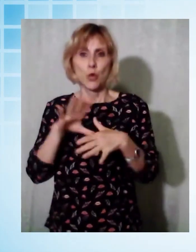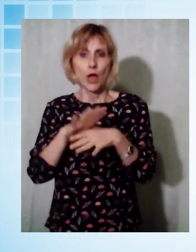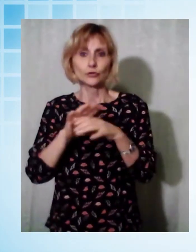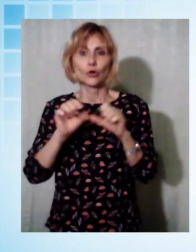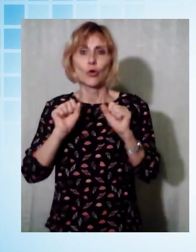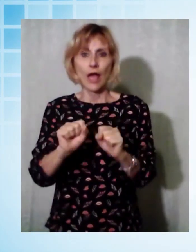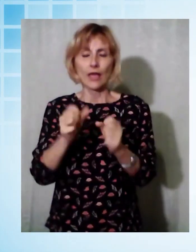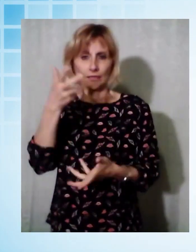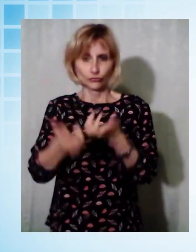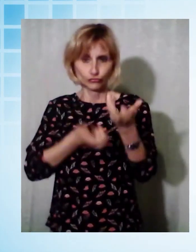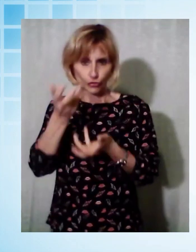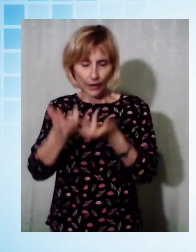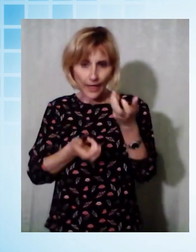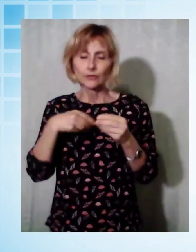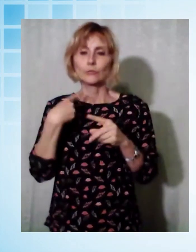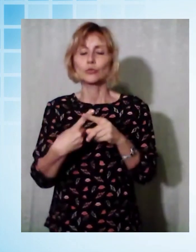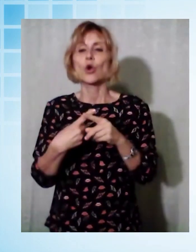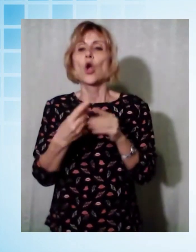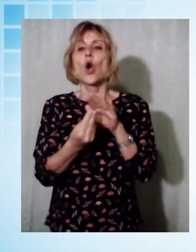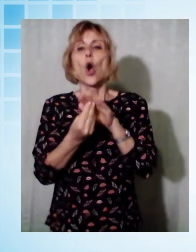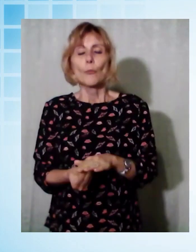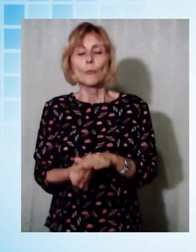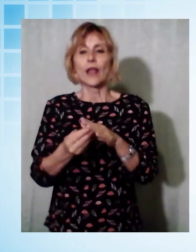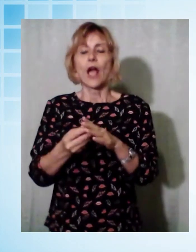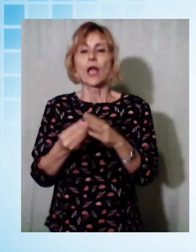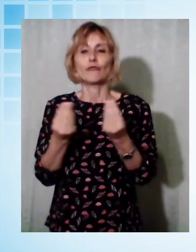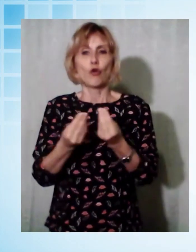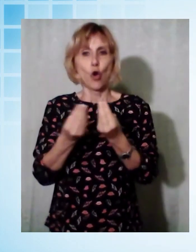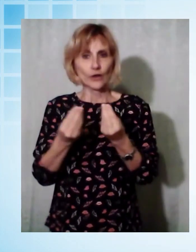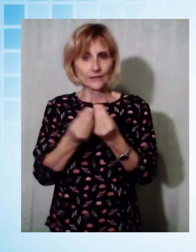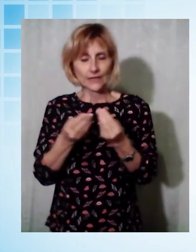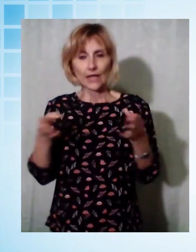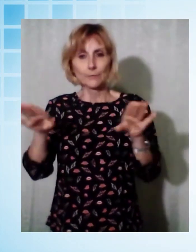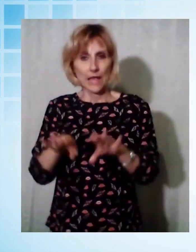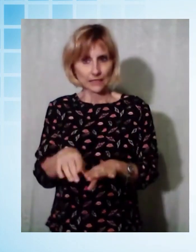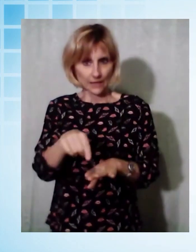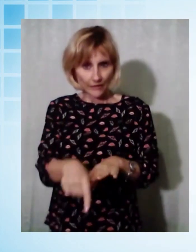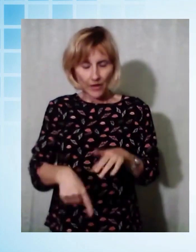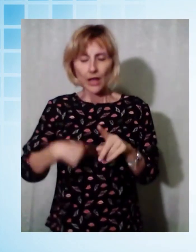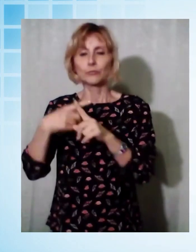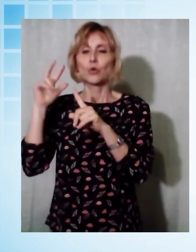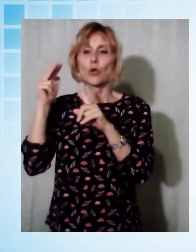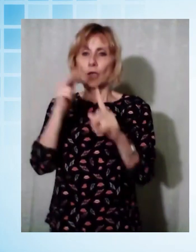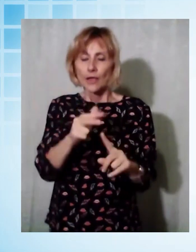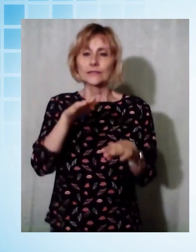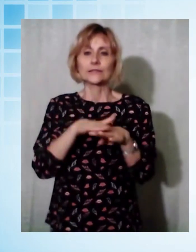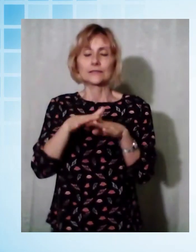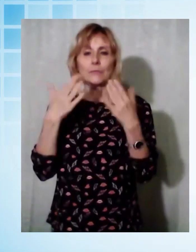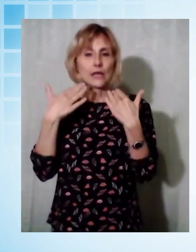forestali della Unione Comuni della Mediavalle in azione anche un elicottero del sistema regionale.